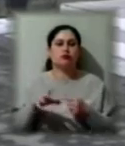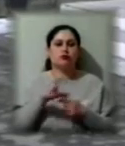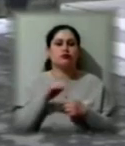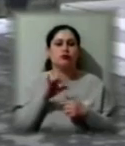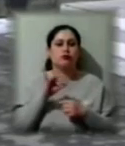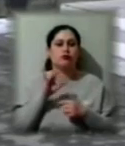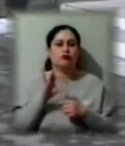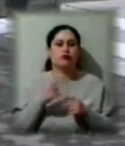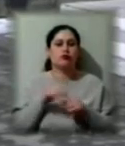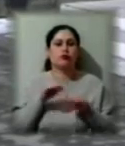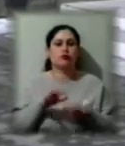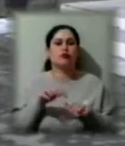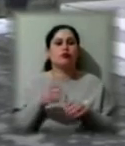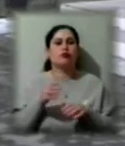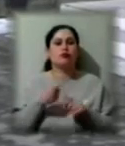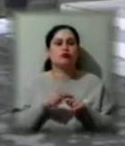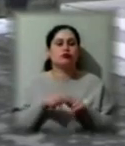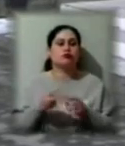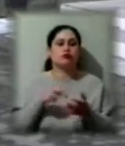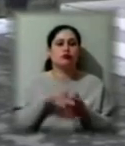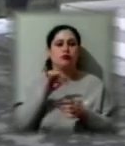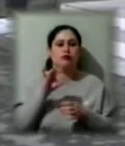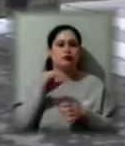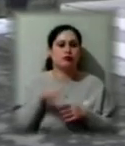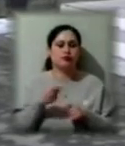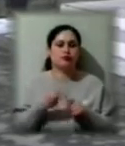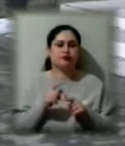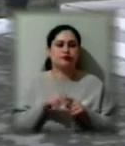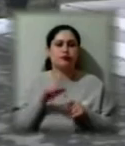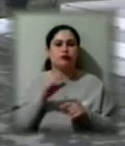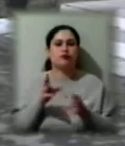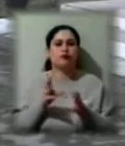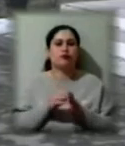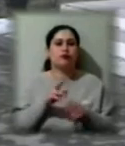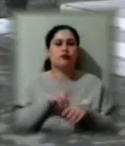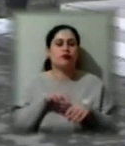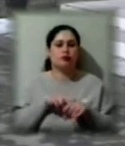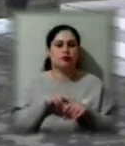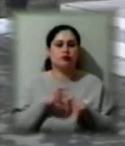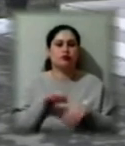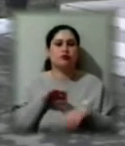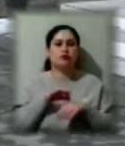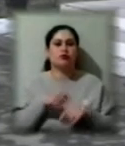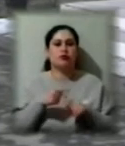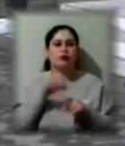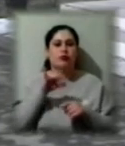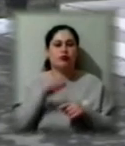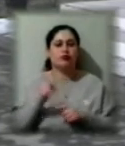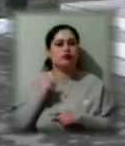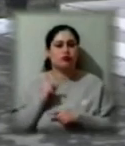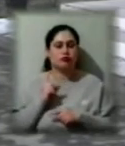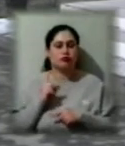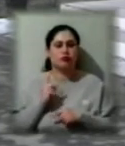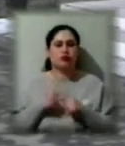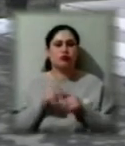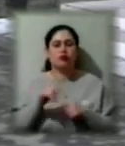рішення про встановлення карантинного блокпоста. Так співробітники Лежського відділення поліції несуть службу на вказаному блокпосту та тимчасово